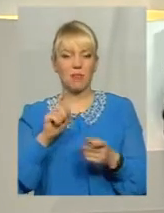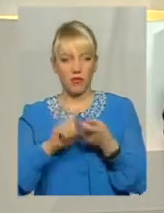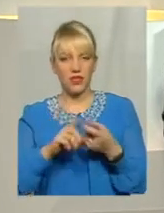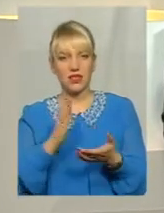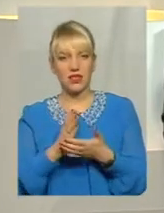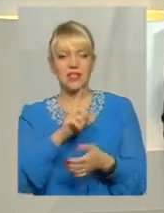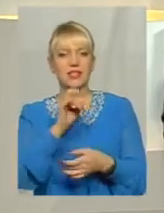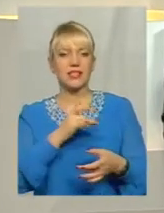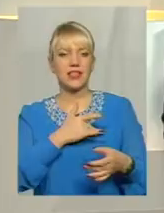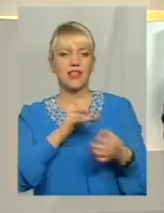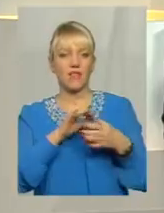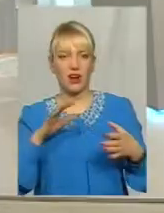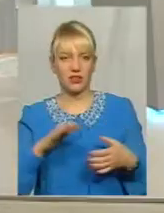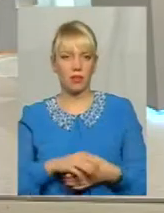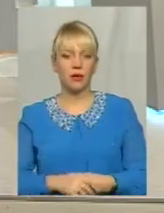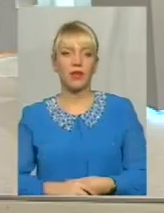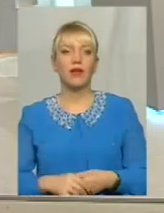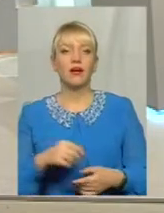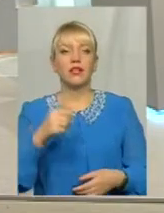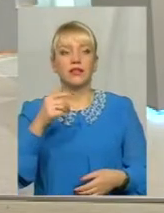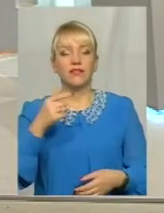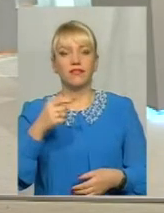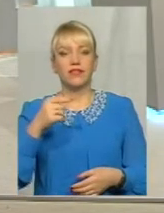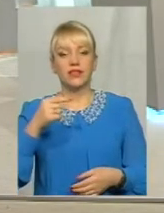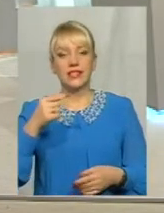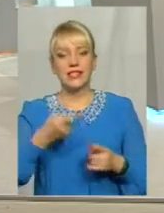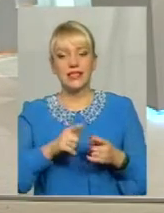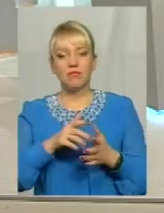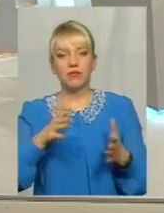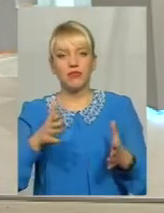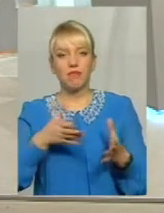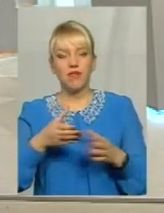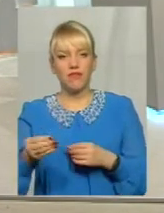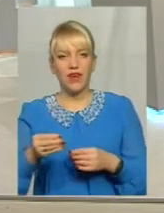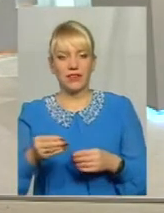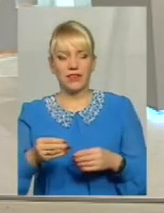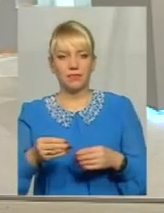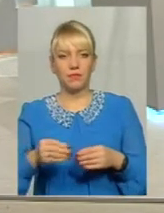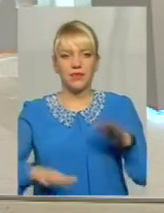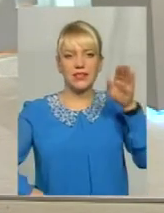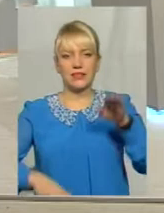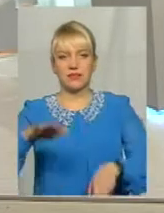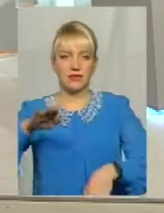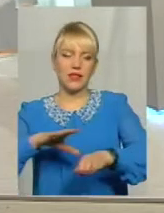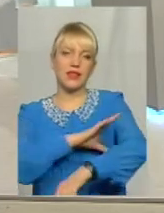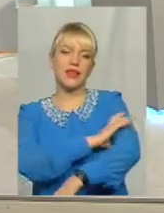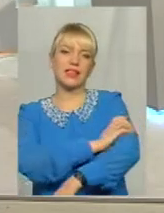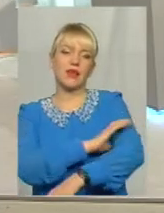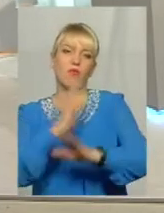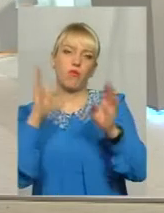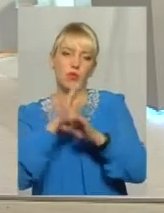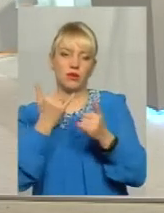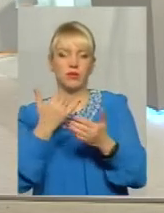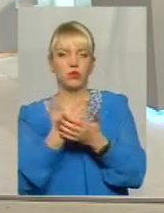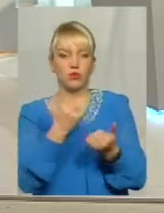взаємозв'язок? Ну, власне, більше впливають різкі зміни атмосферного тиску і значні погодні коливання, тобто сьогодні